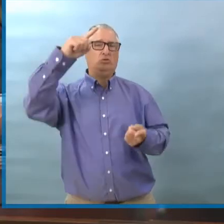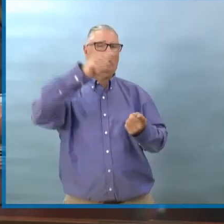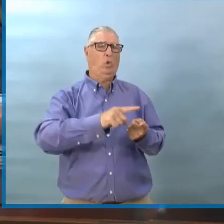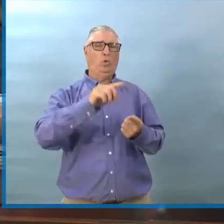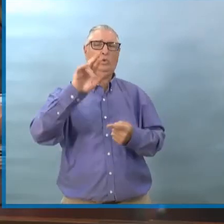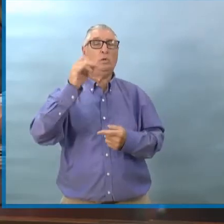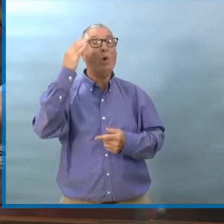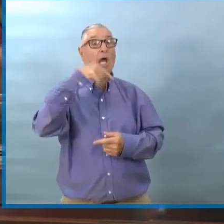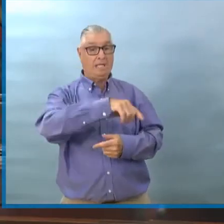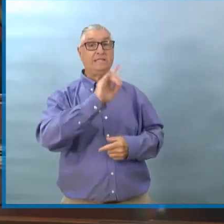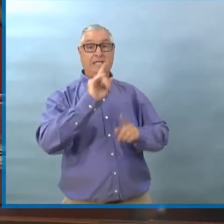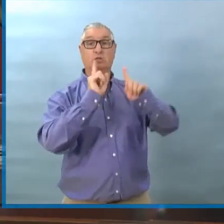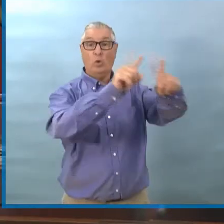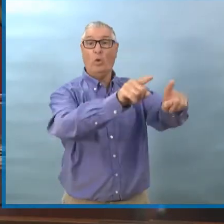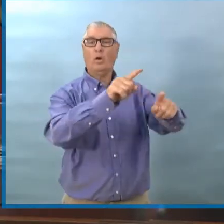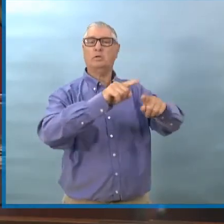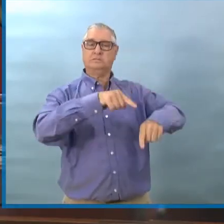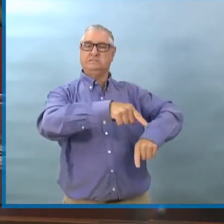Question inaudible.